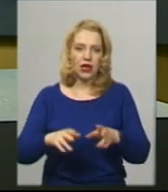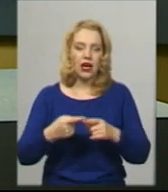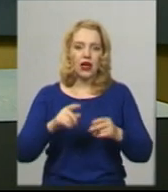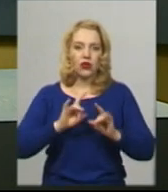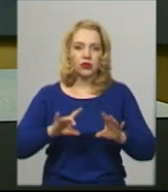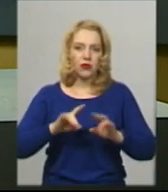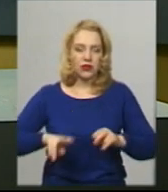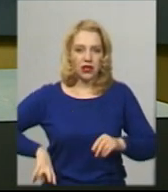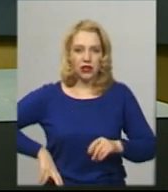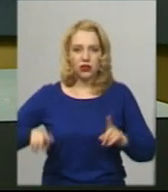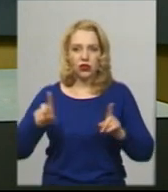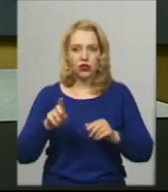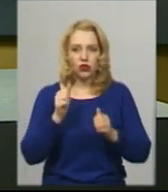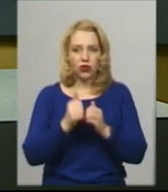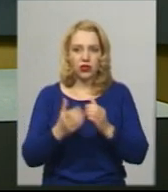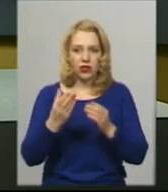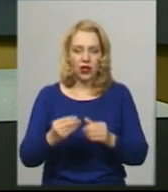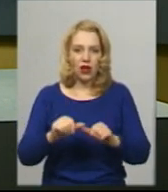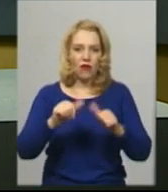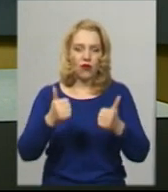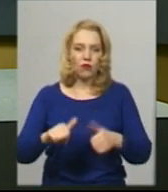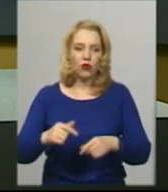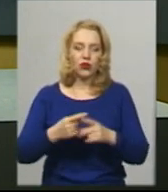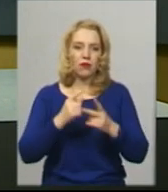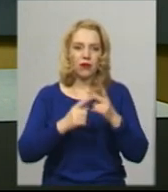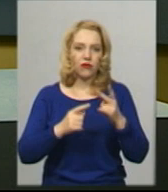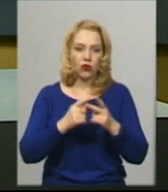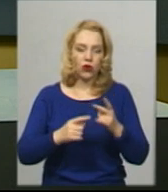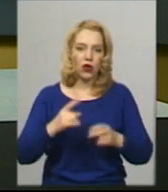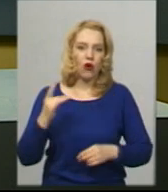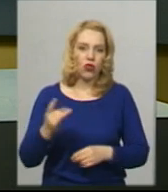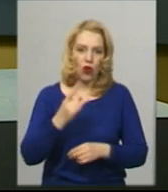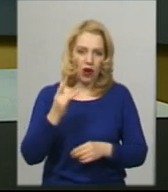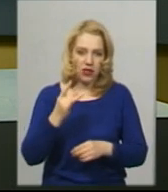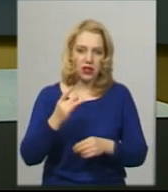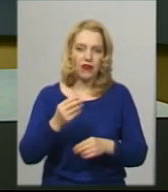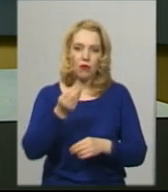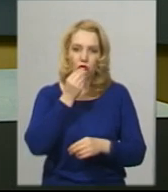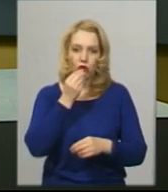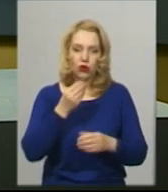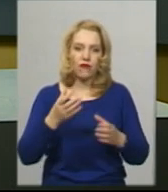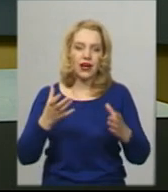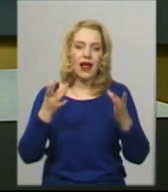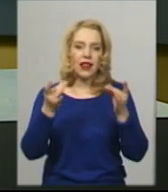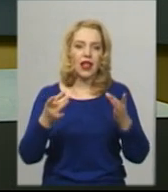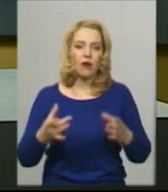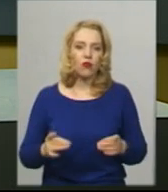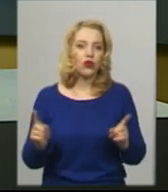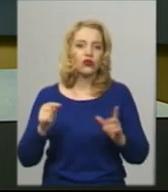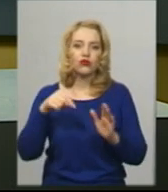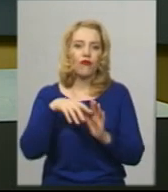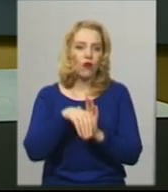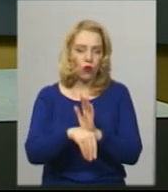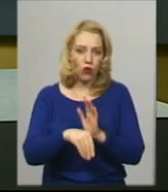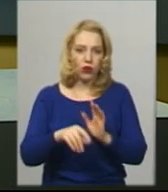центру щодня формують ще й сотню-півтори одноразових на час карантину продуктових наборів. Що в них входить та для кого вони, розповість